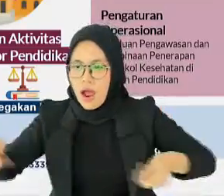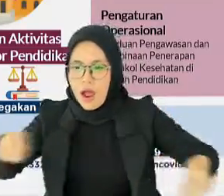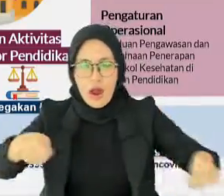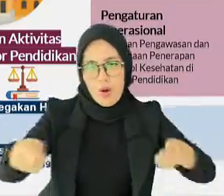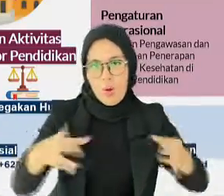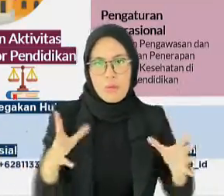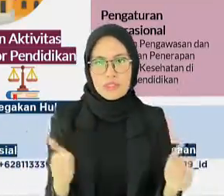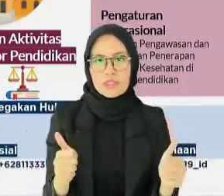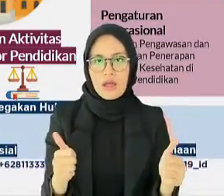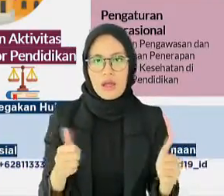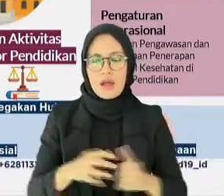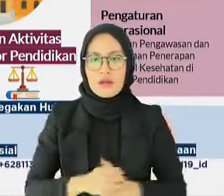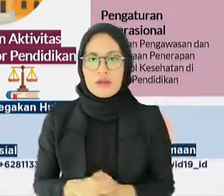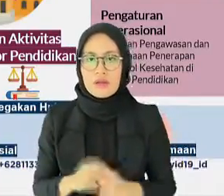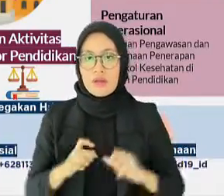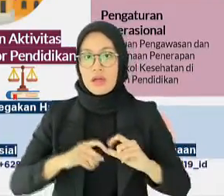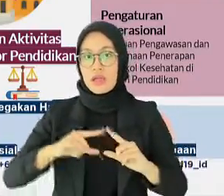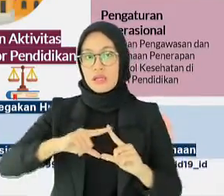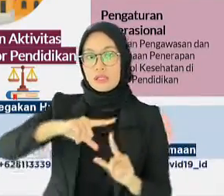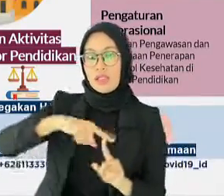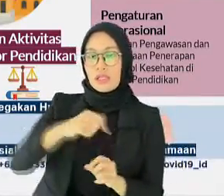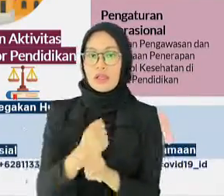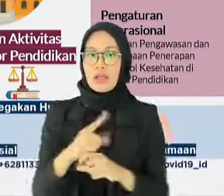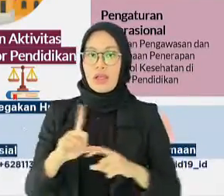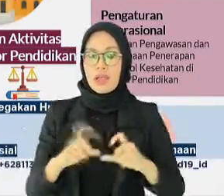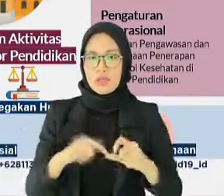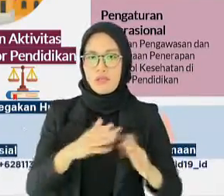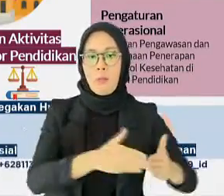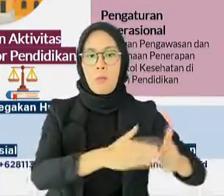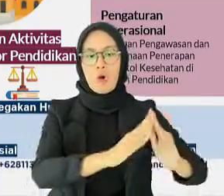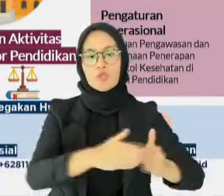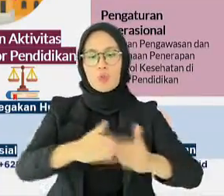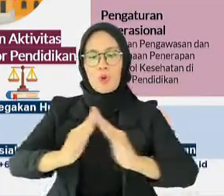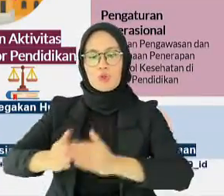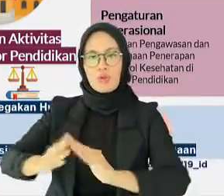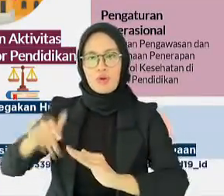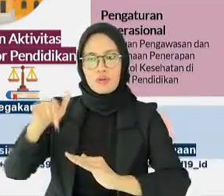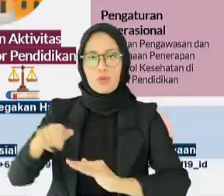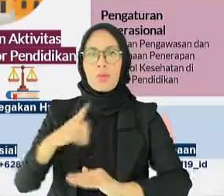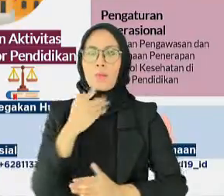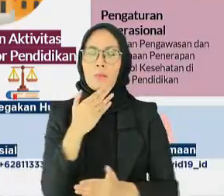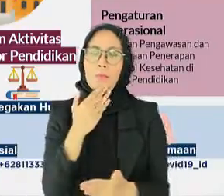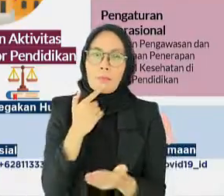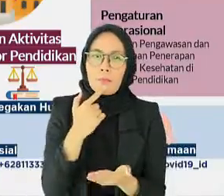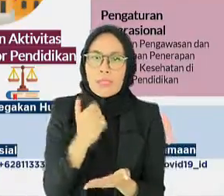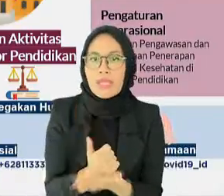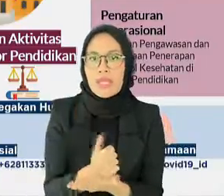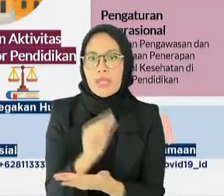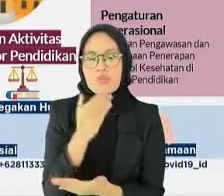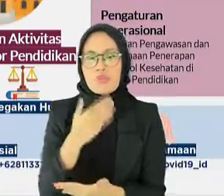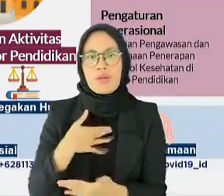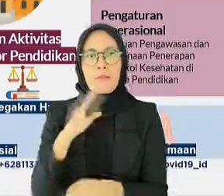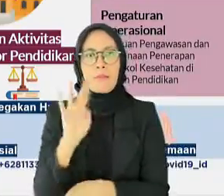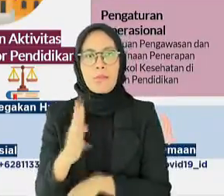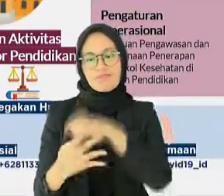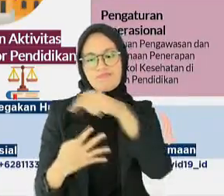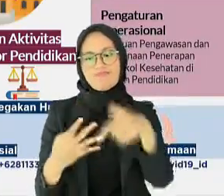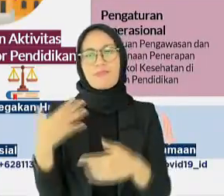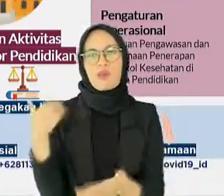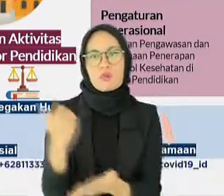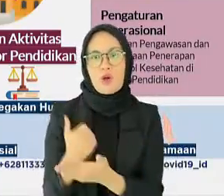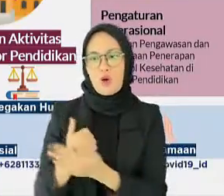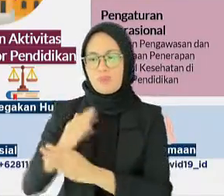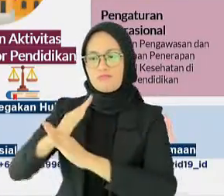Satgas beserta posko di tingkat desa atau kelurahan memiliki empat fungsi pengendalian COVID-19, yaitu melakukan upaya pencegahan,